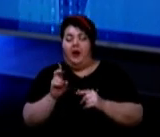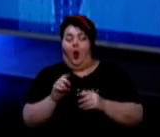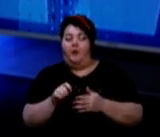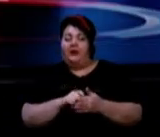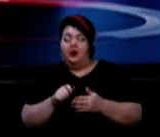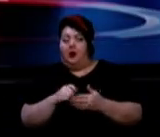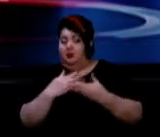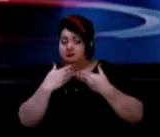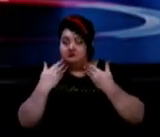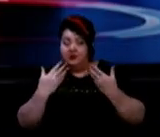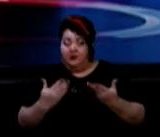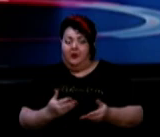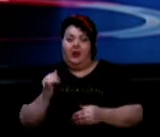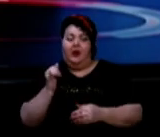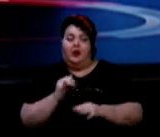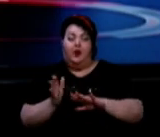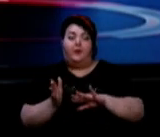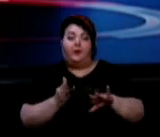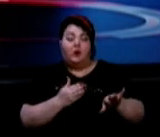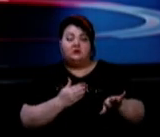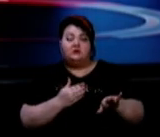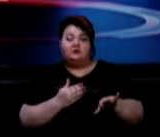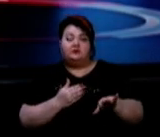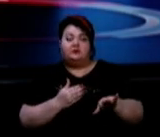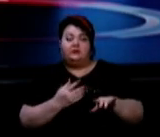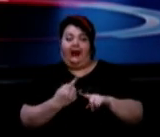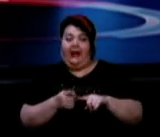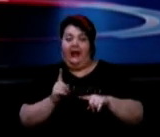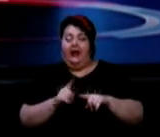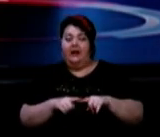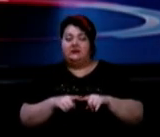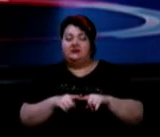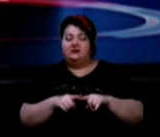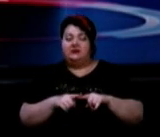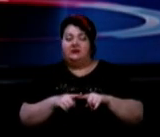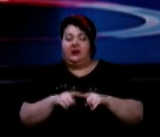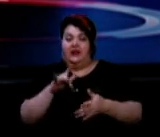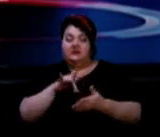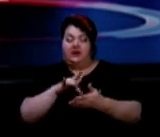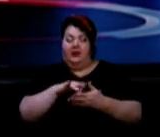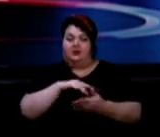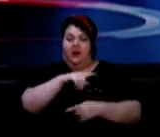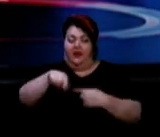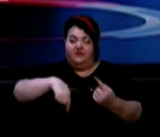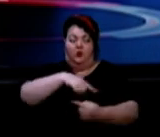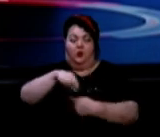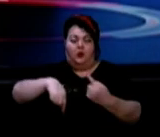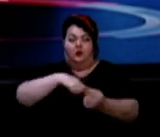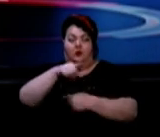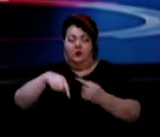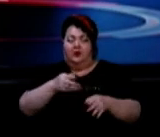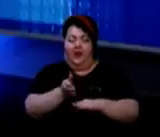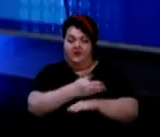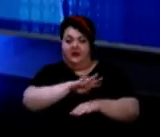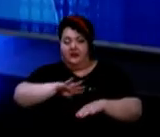з біоматеріалом. І потім ці аналізи центри фугують, відділяють це різні ланочки